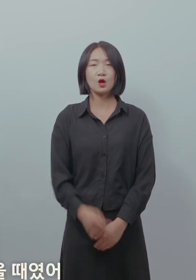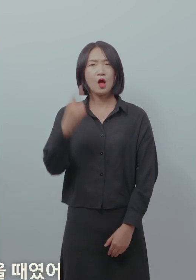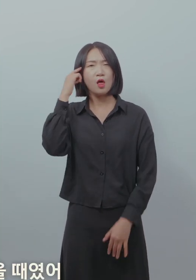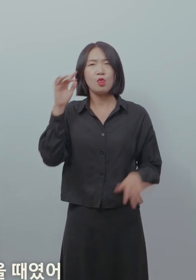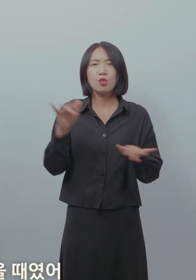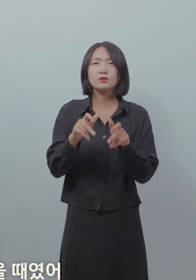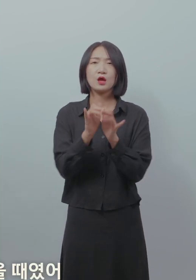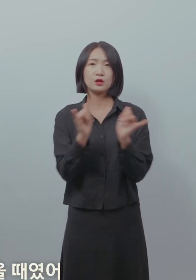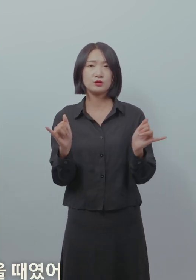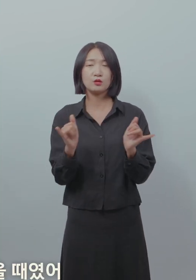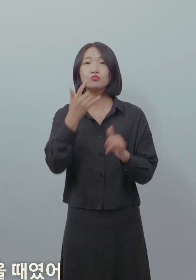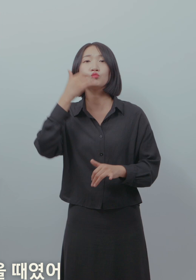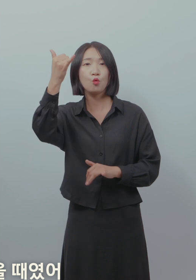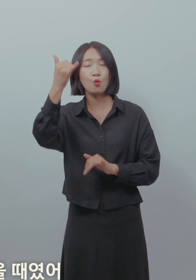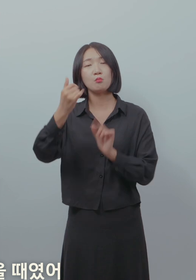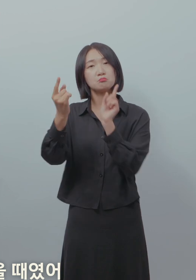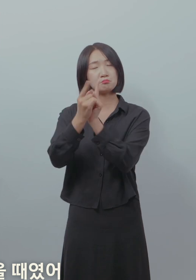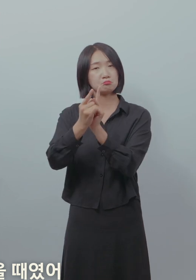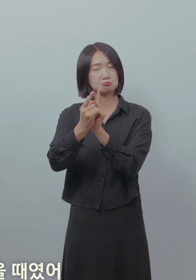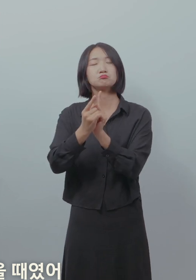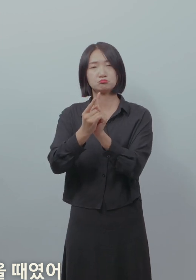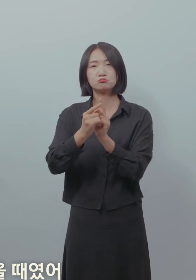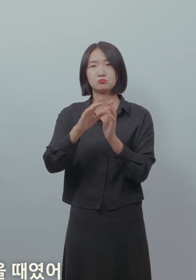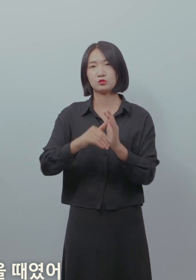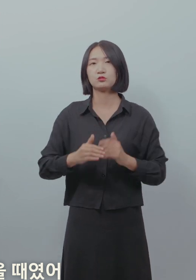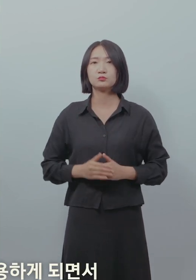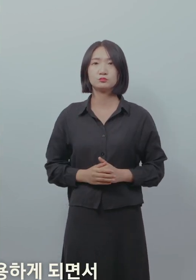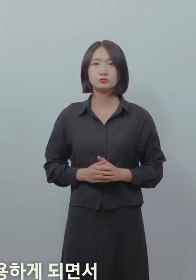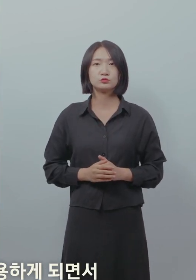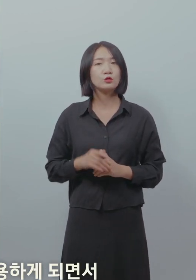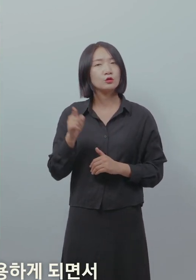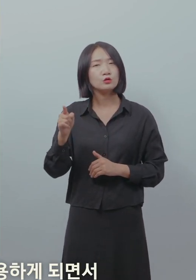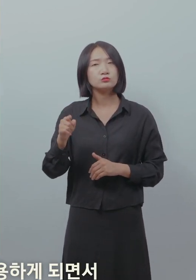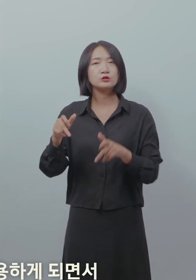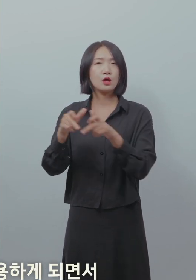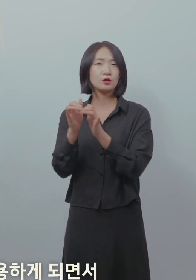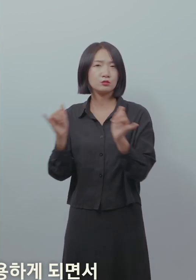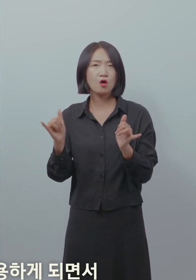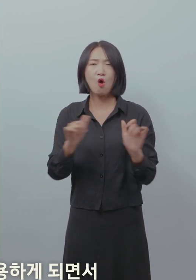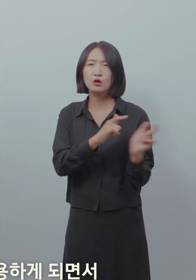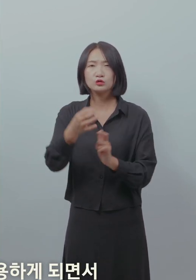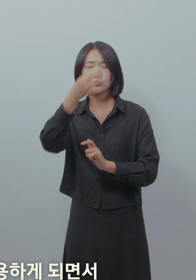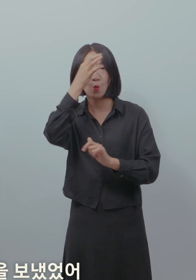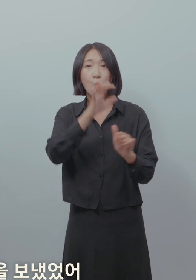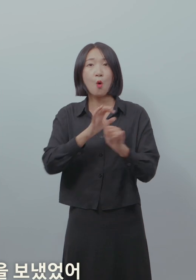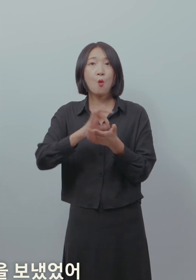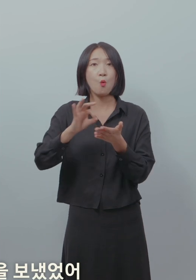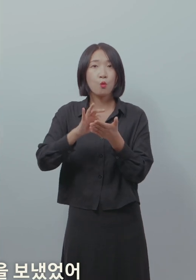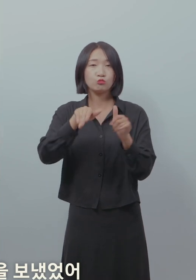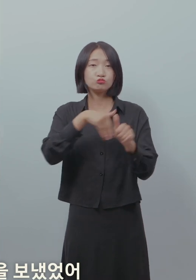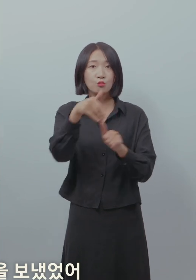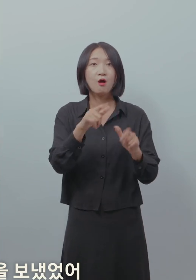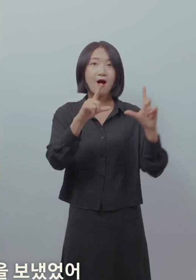뇌병변 장애를 가지신 장애인분의 부모님을 만났을 때였어 그 친구가 많은 기능을 활용하게 되면서 주변